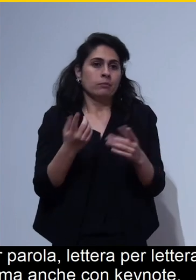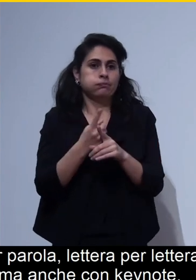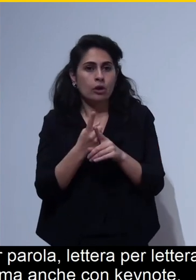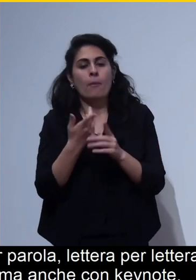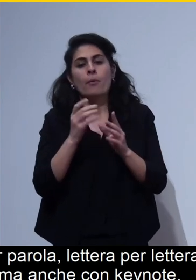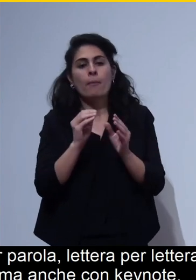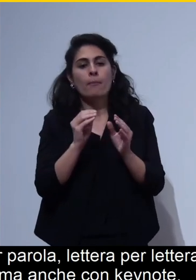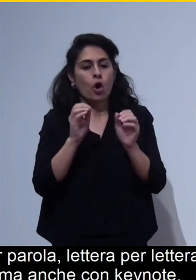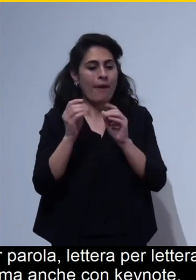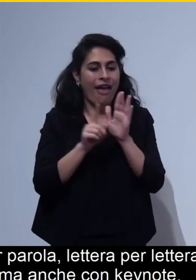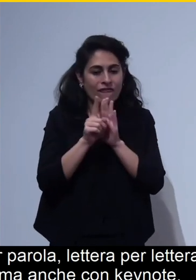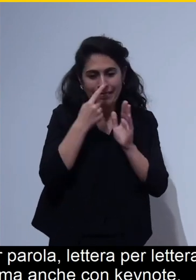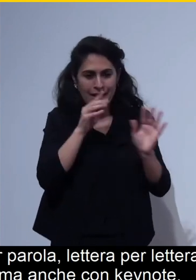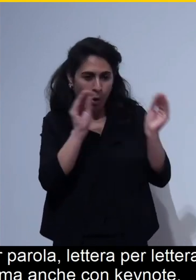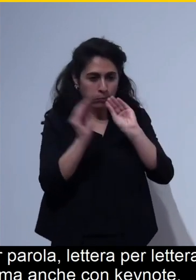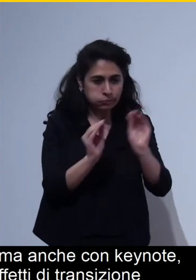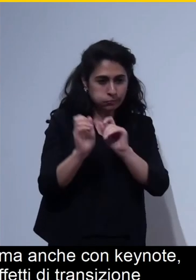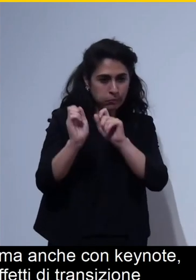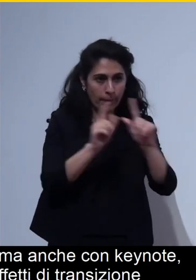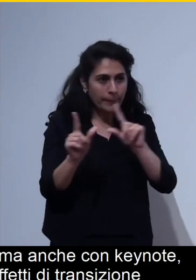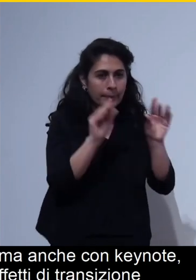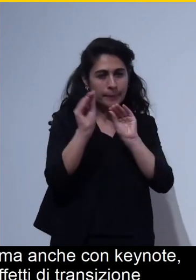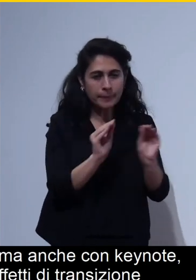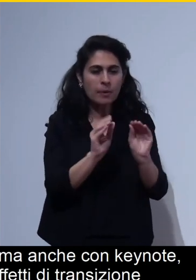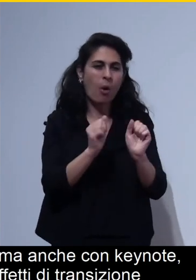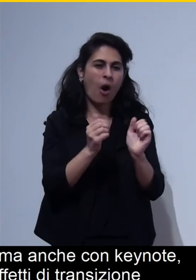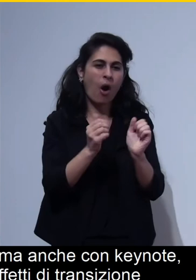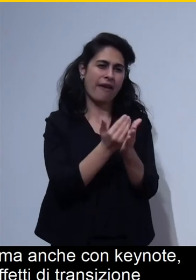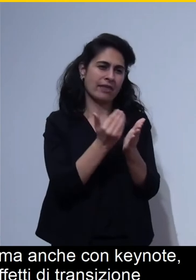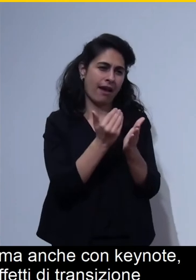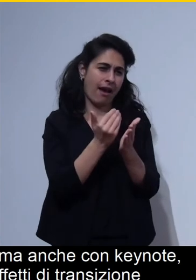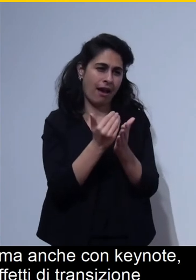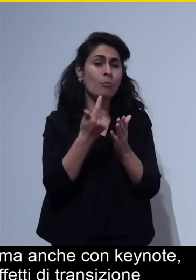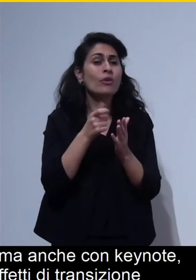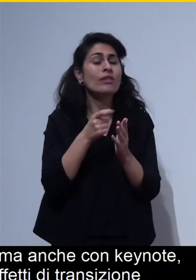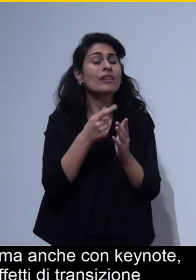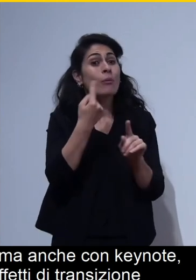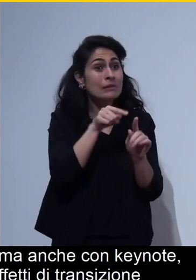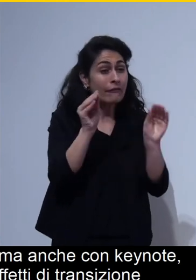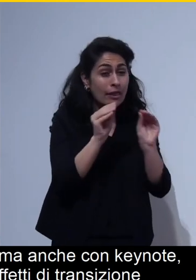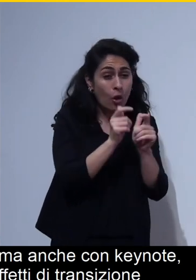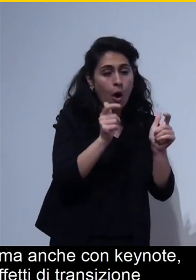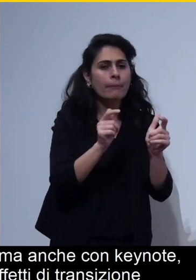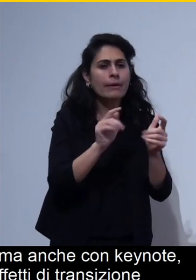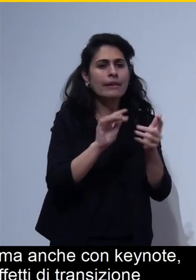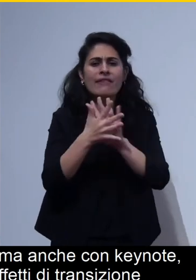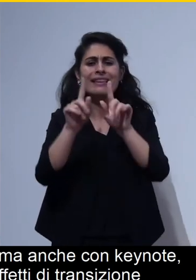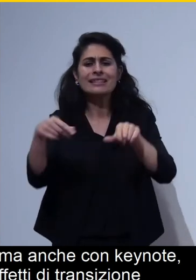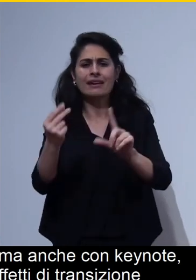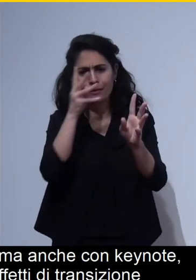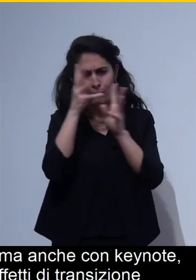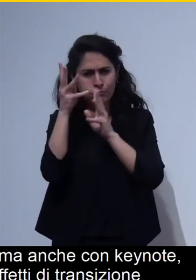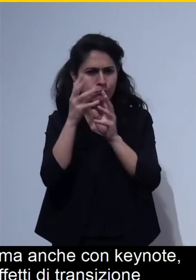transizione particolari che possano interagire in modo errato diciamo con lo screen reader. L